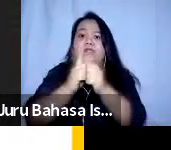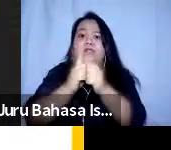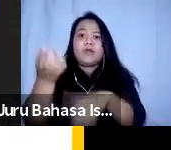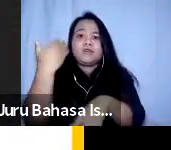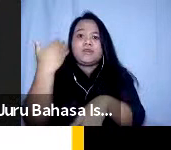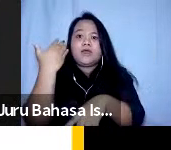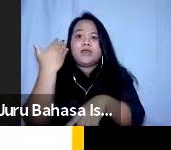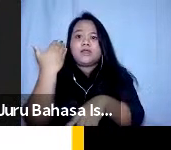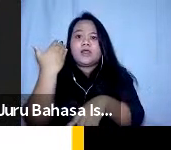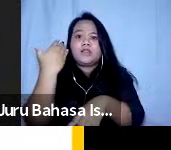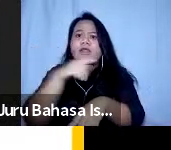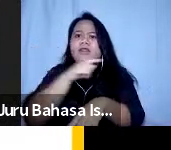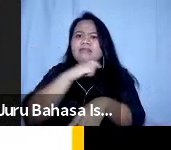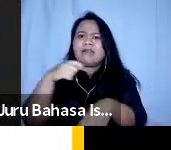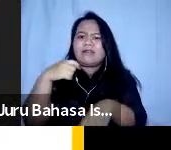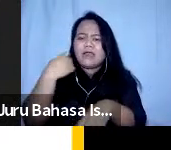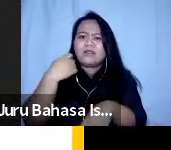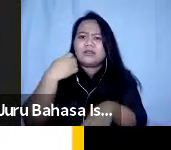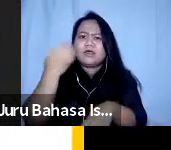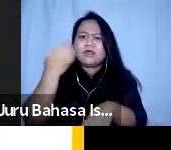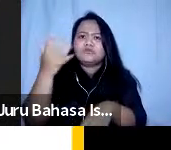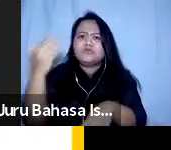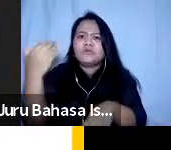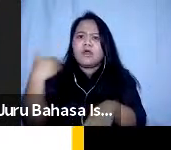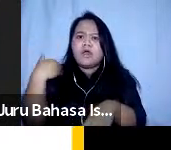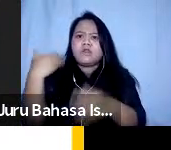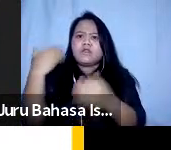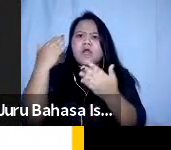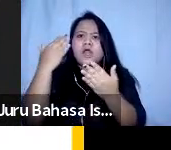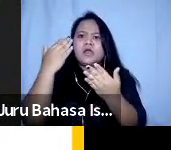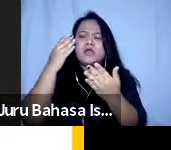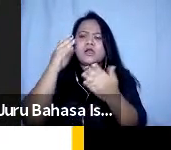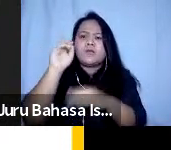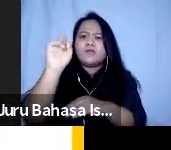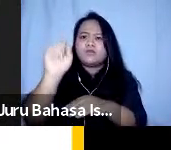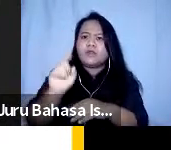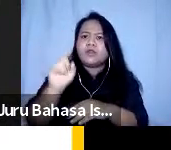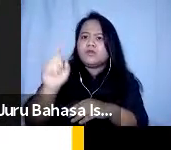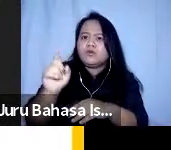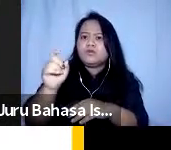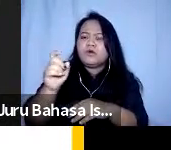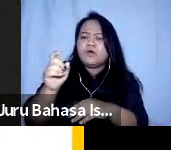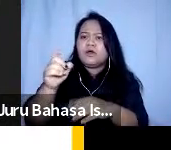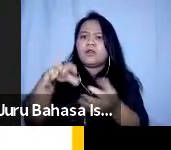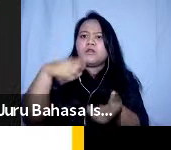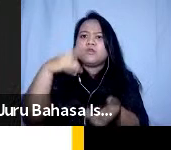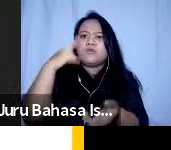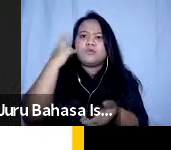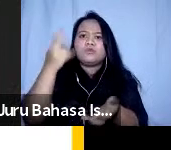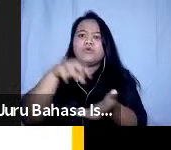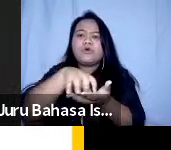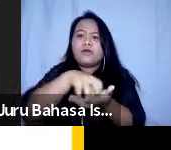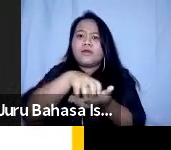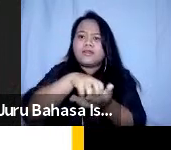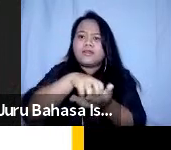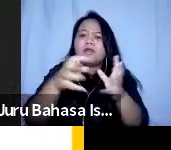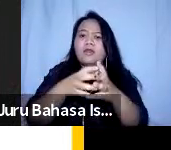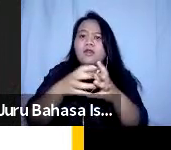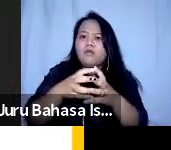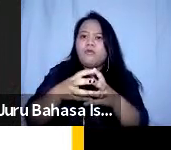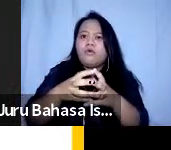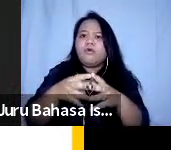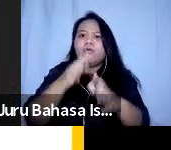ternyata sudah ada daftar kebutuhan yang akan diberikan kepada kelompok tersebut seperti untuk penyandang